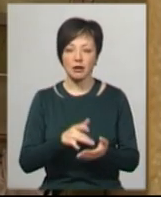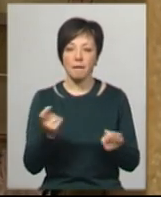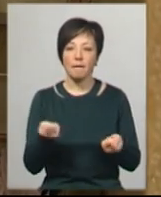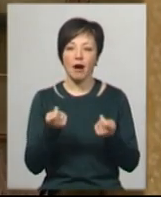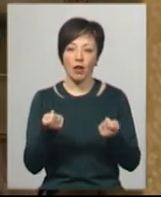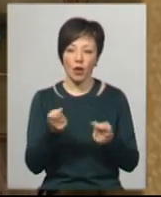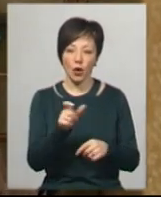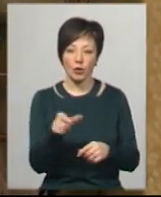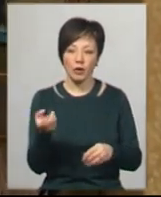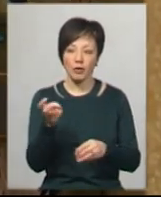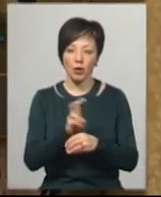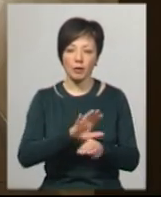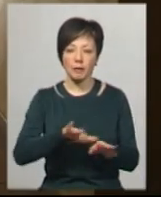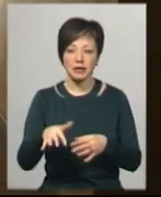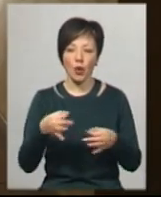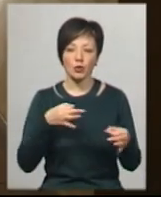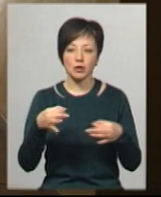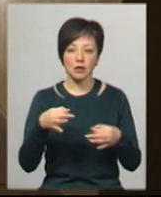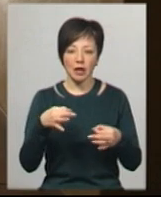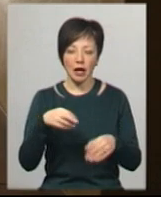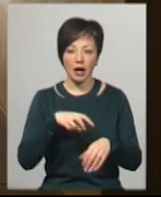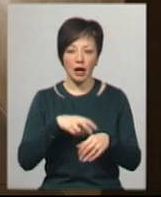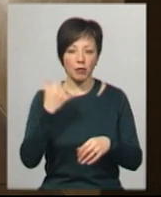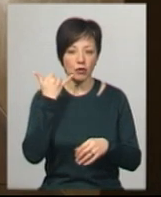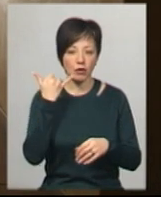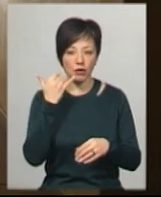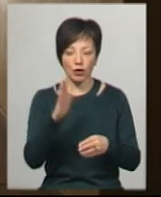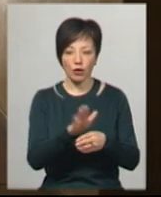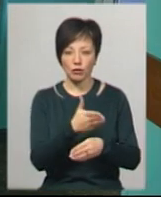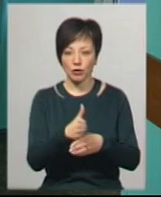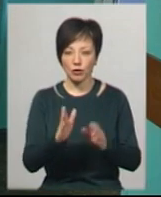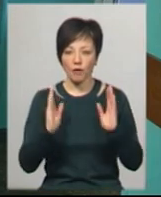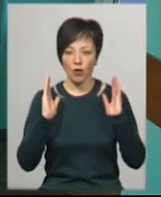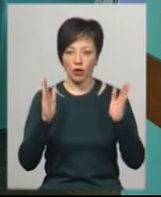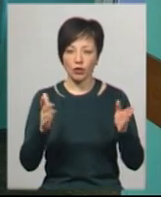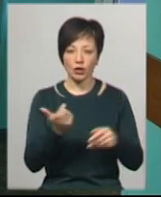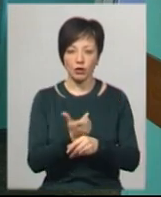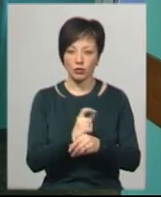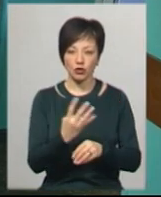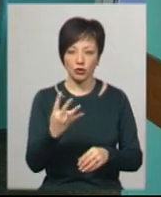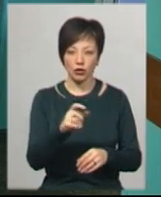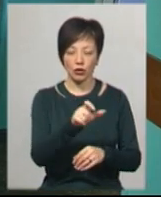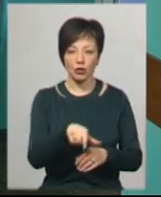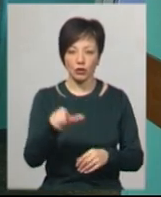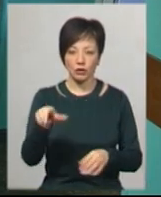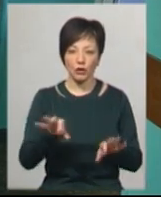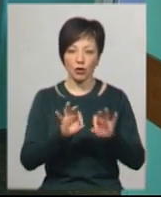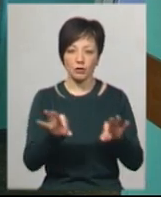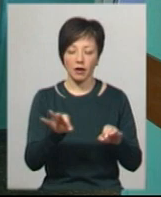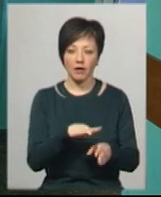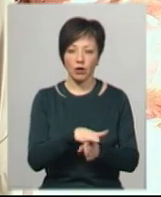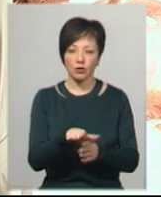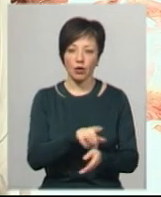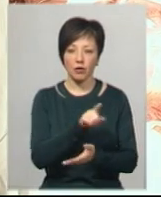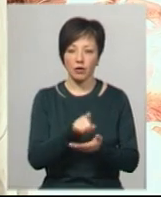Вони приходять сюди після консультації з лікарем по телефону. Їх розмежують, що в коридорі було не більше чотирьох осіб, розповідає виконуючий обов'язки